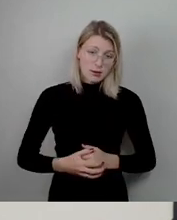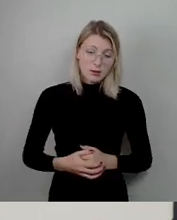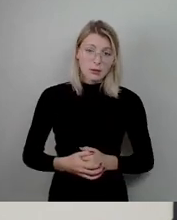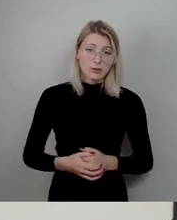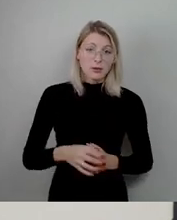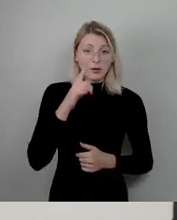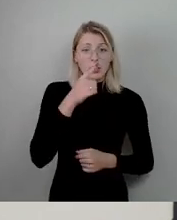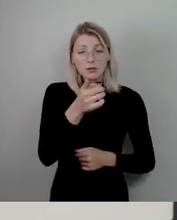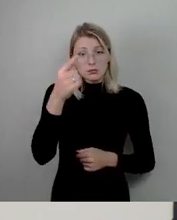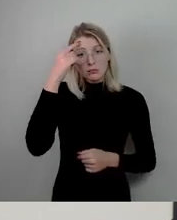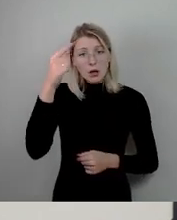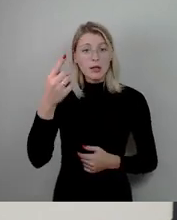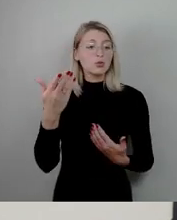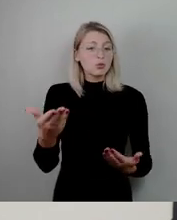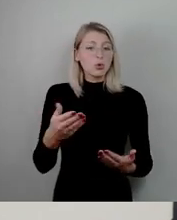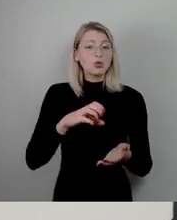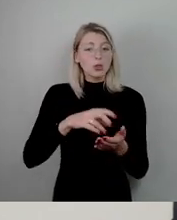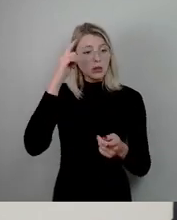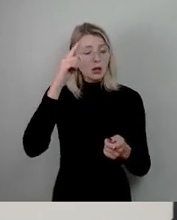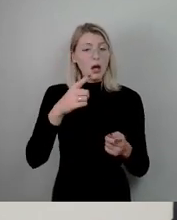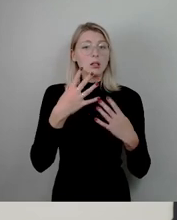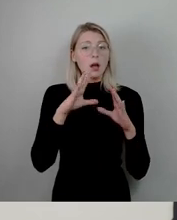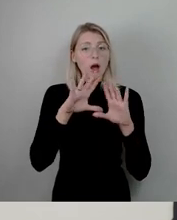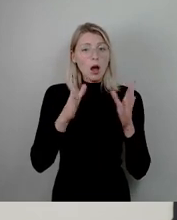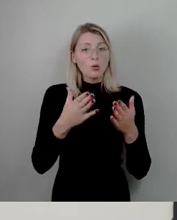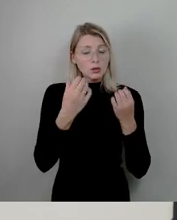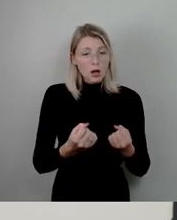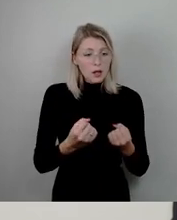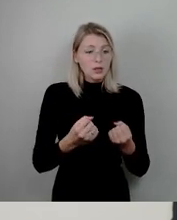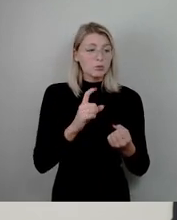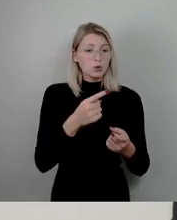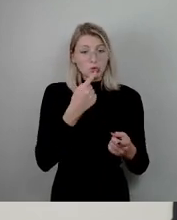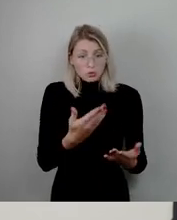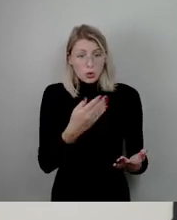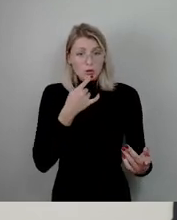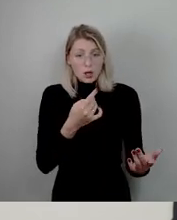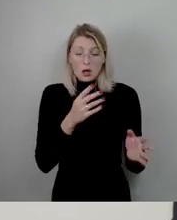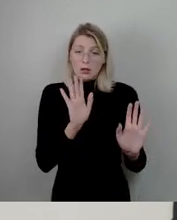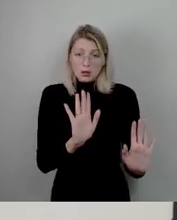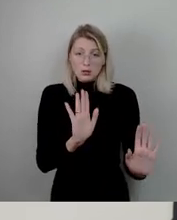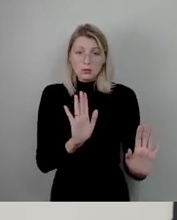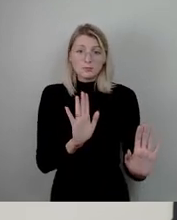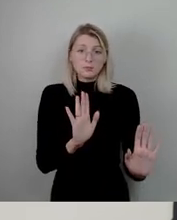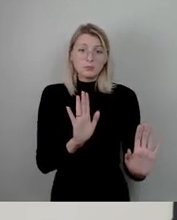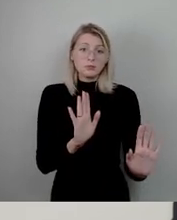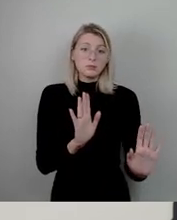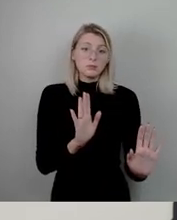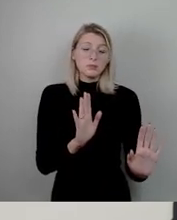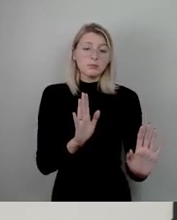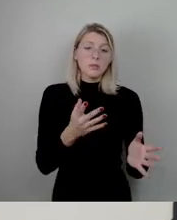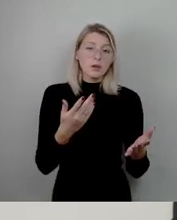der Meinung sind, als Stadtrat, als Haushaltssouverän, das ist Ihr gutes Recht, hier auch im Bereich der Würdigung der